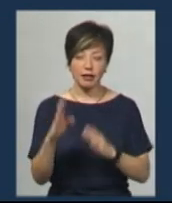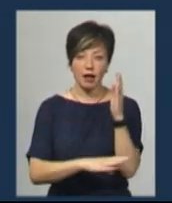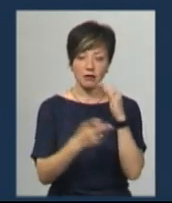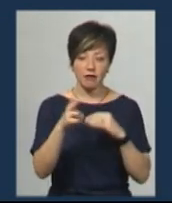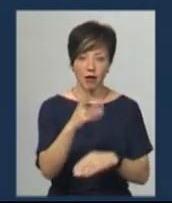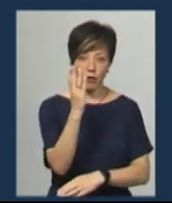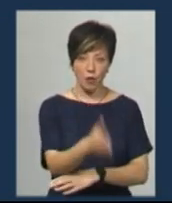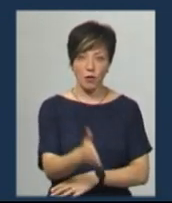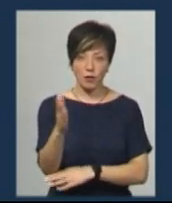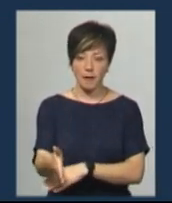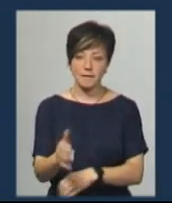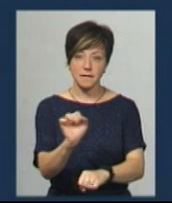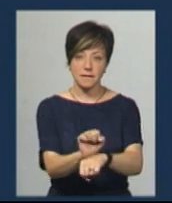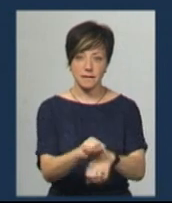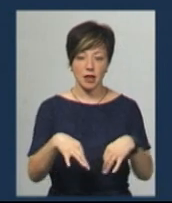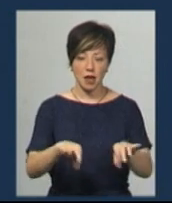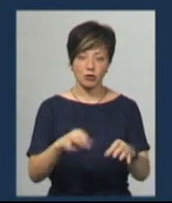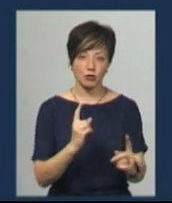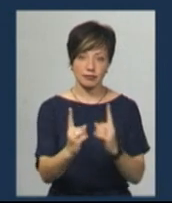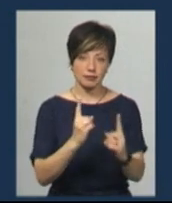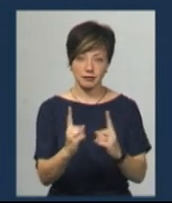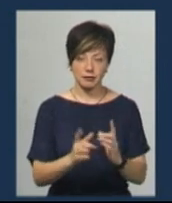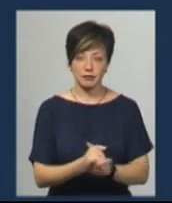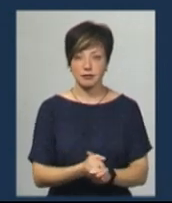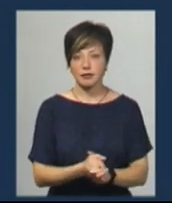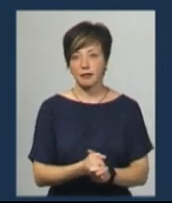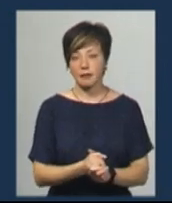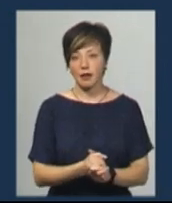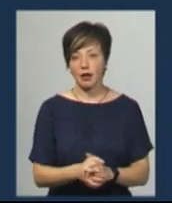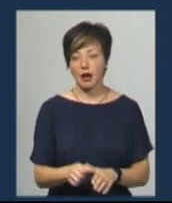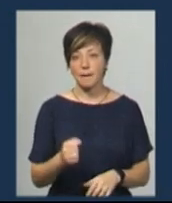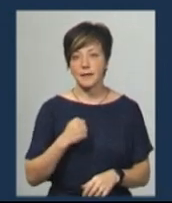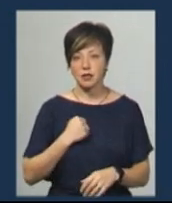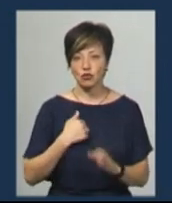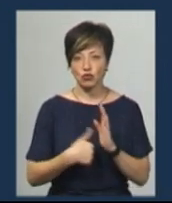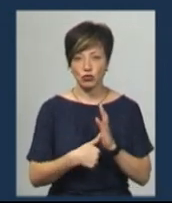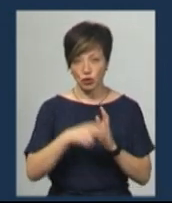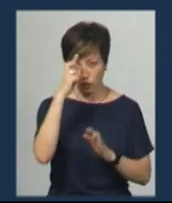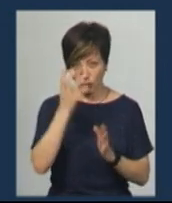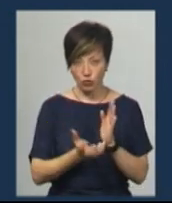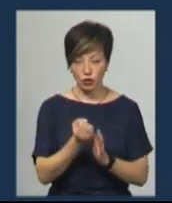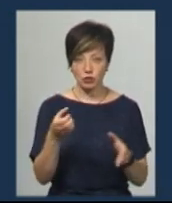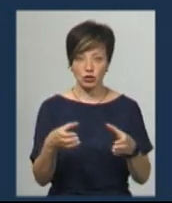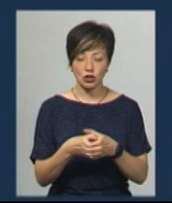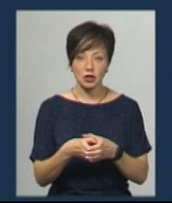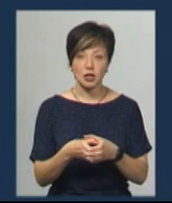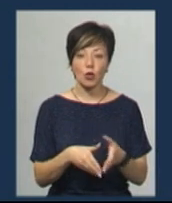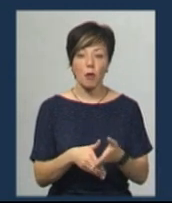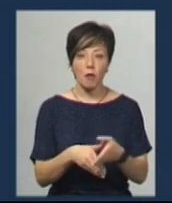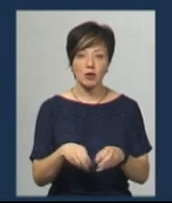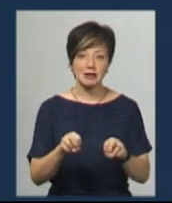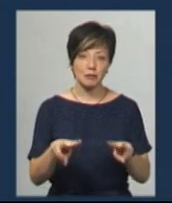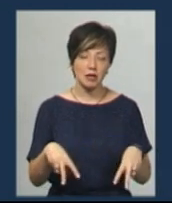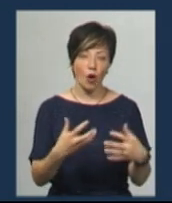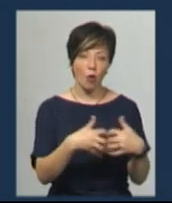частину і перекрило рух автотранспорту. Бійці 6-ї Державної пожежно-рятувальної частини за допомогою аварійно